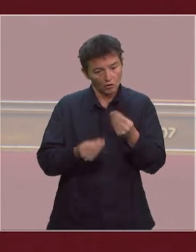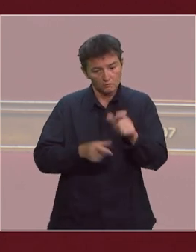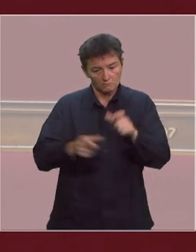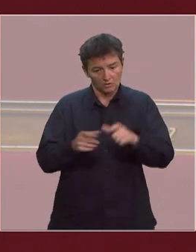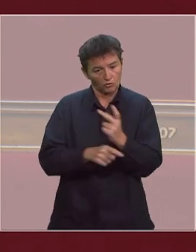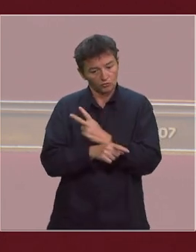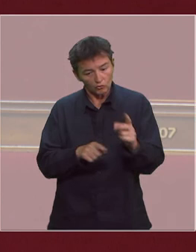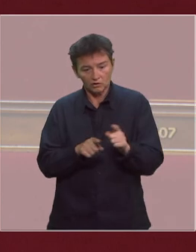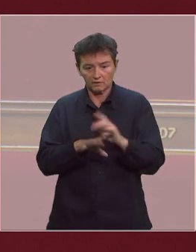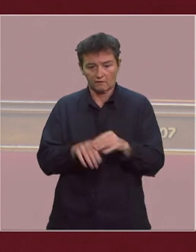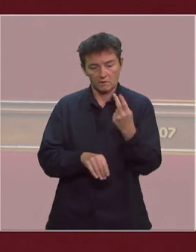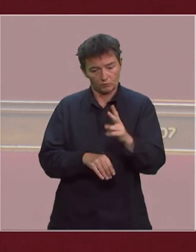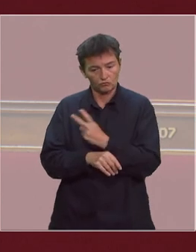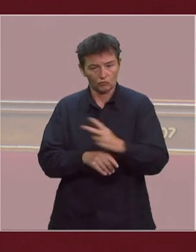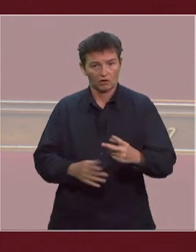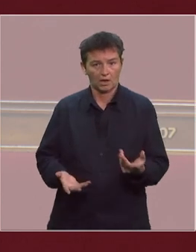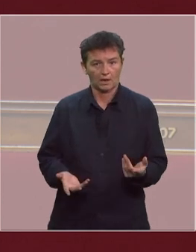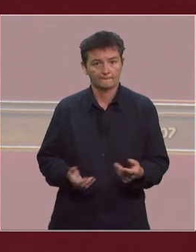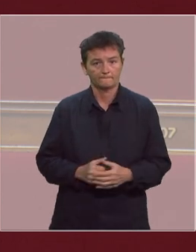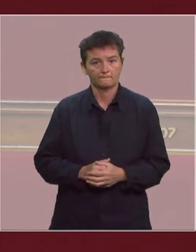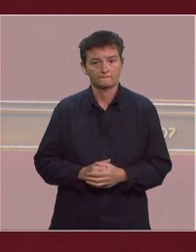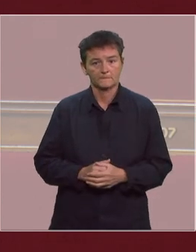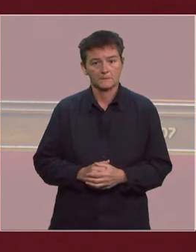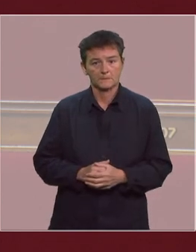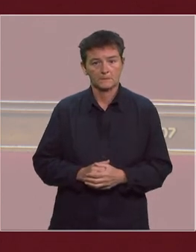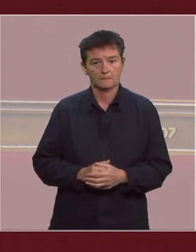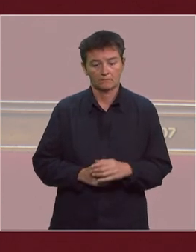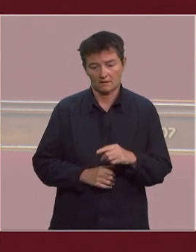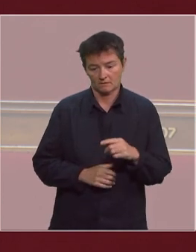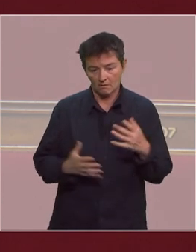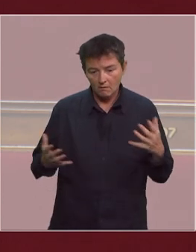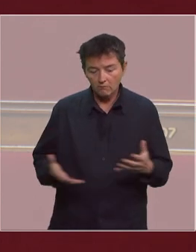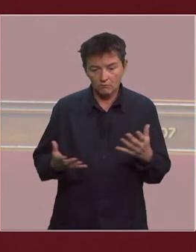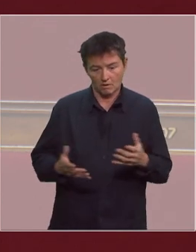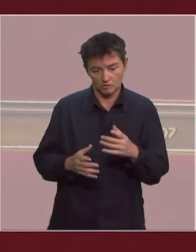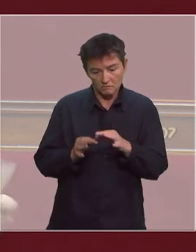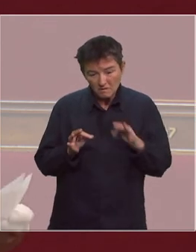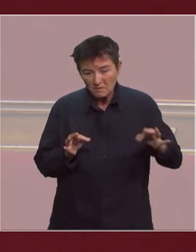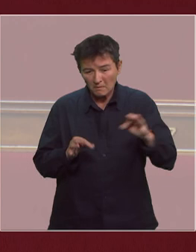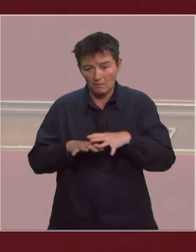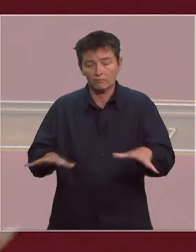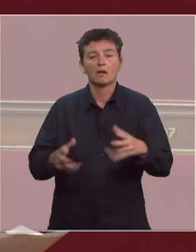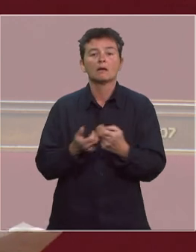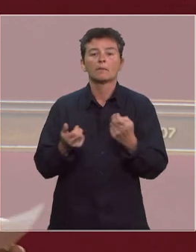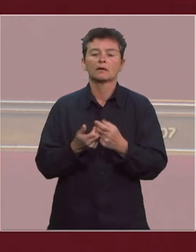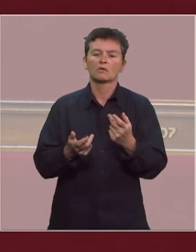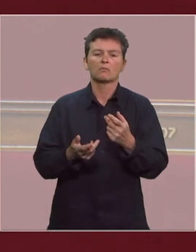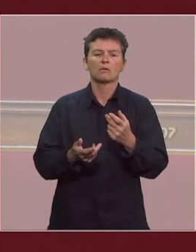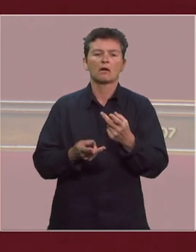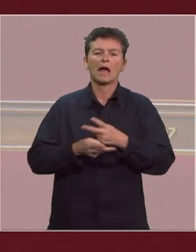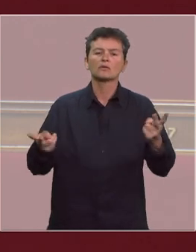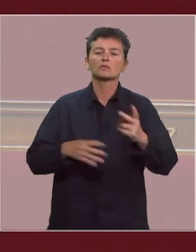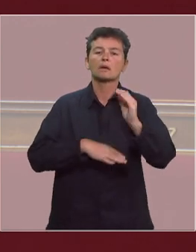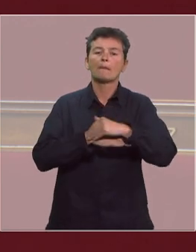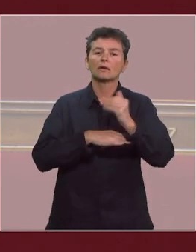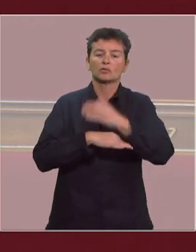proches de ces travailleurs à des risques inutiles. Prendre le risque de renforcer la propagation du virus. Je pense par exemple aux annonces de McDonald's qui